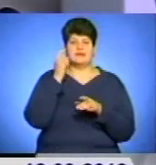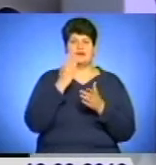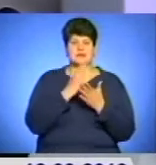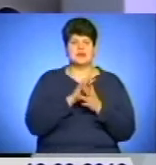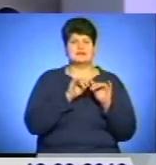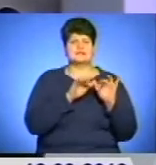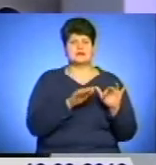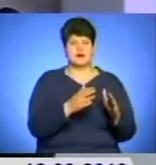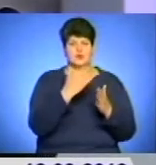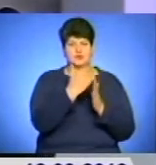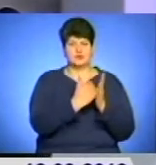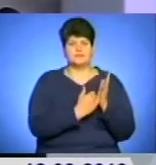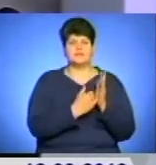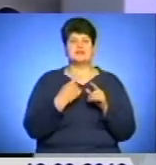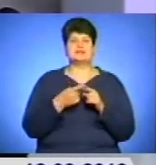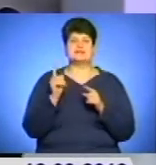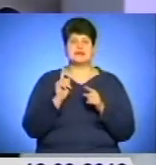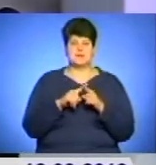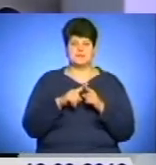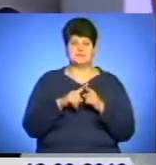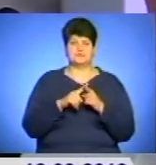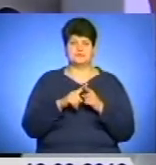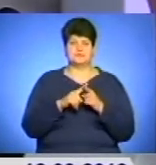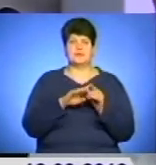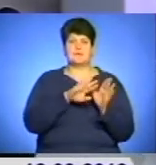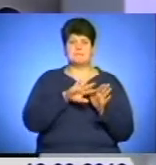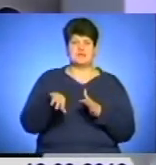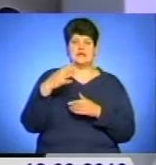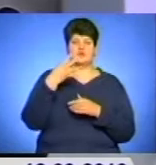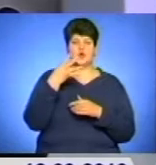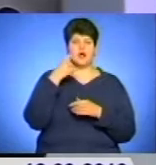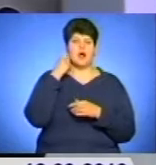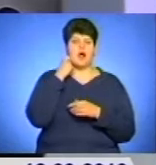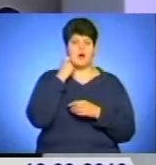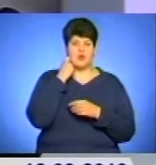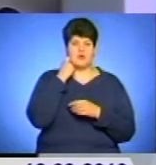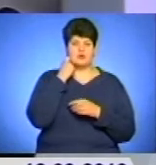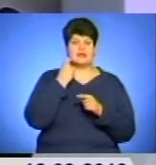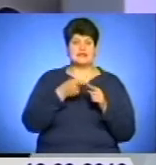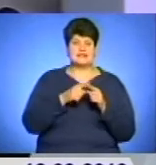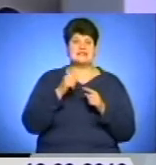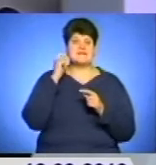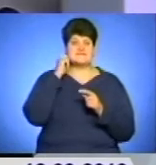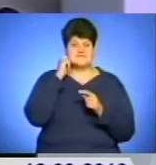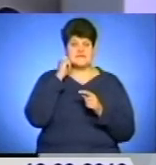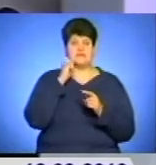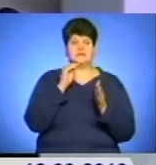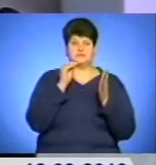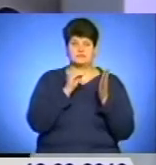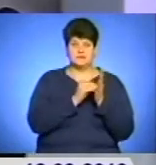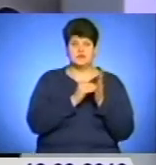заходи. І одне з цих заходів – це після 40 років, це той вік встановлений, який галукома